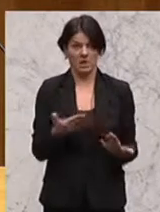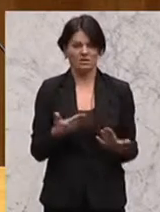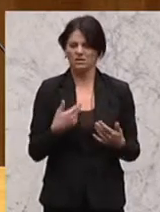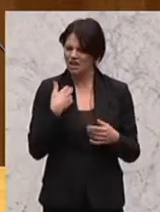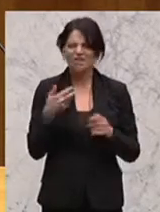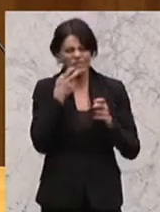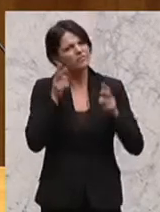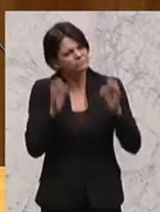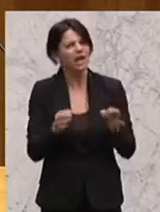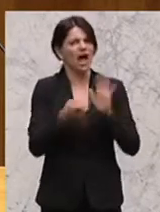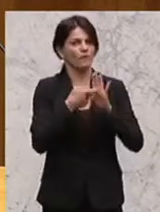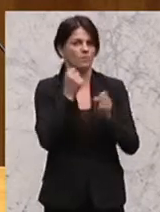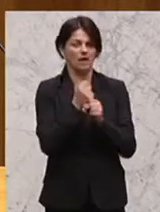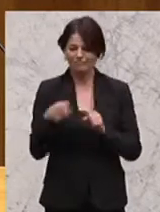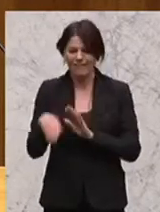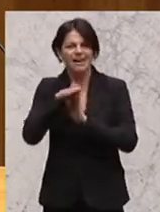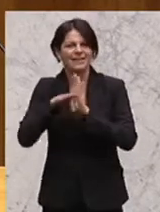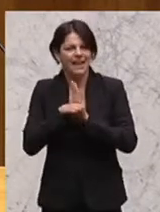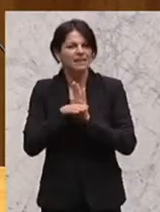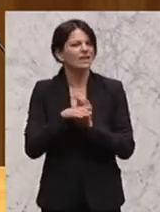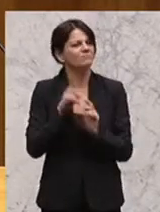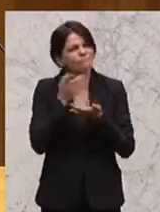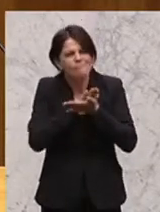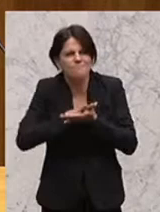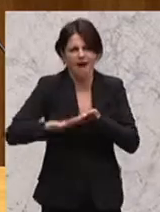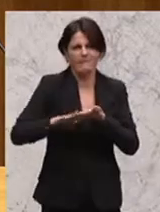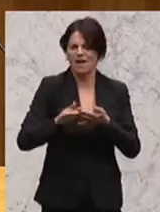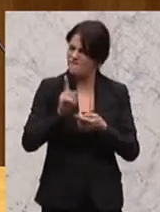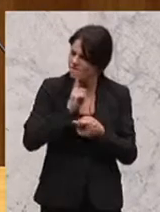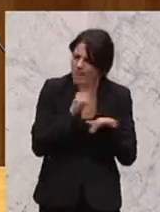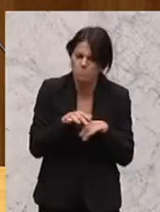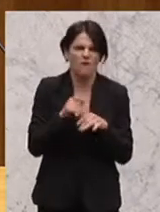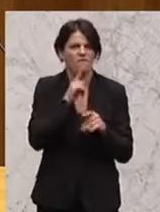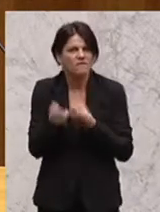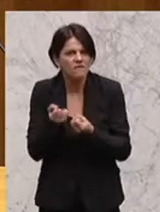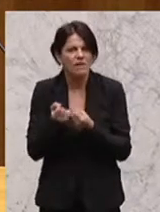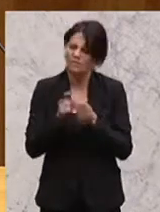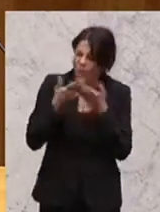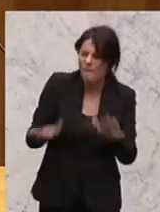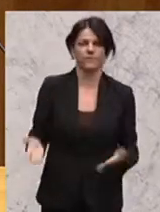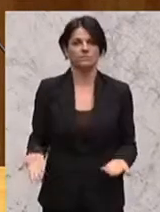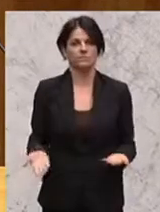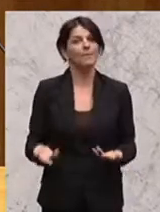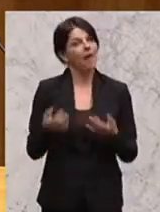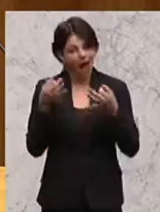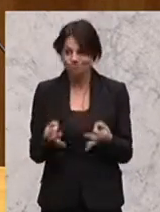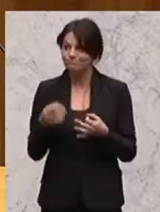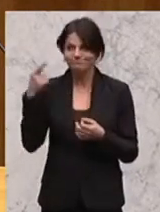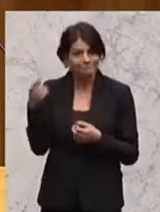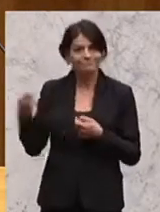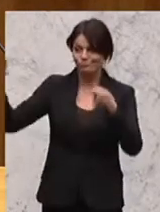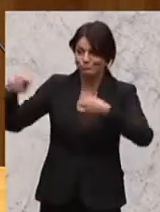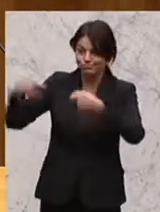Anforderung, diese Regelungen möglichst unbürokratisch und offen zu machen, damit tatsächlich dieses Instrument